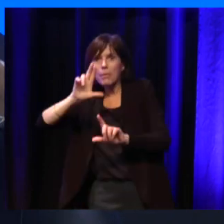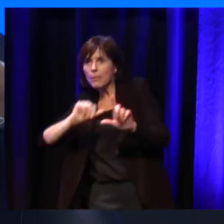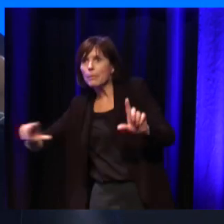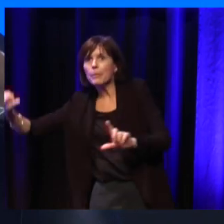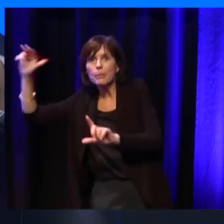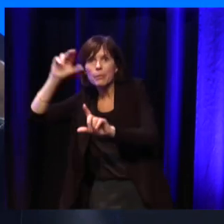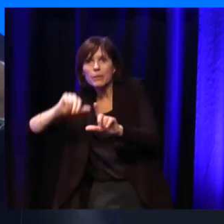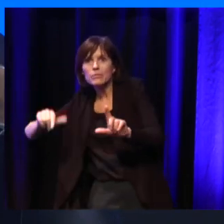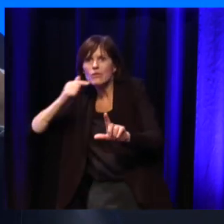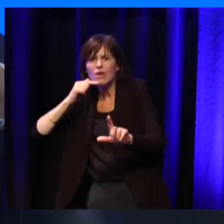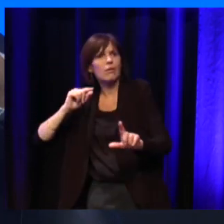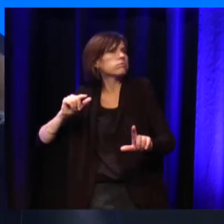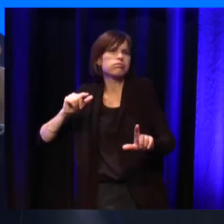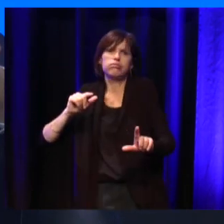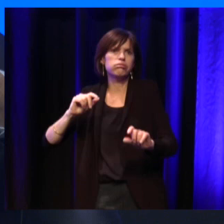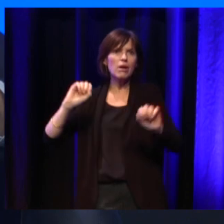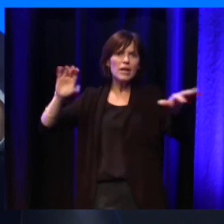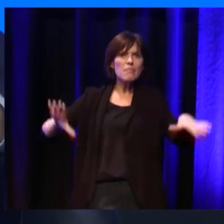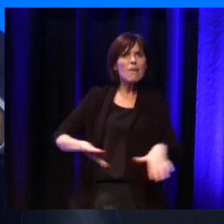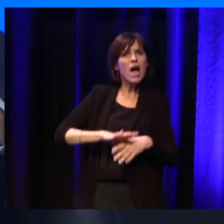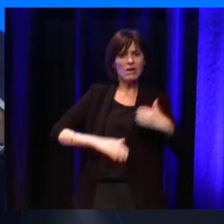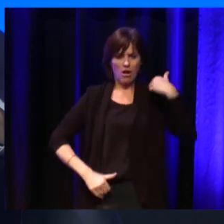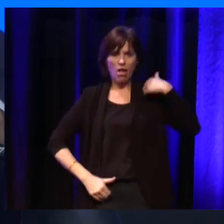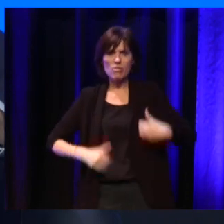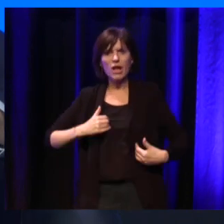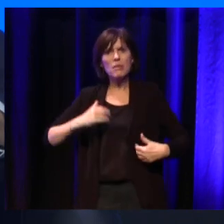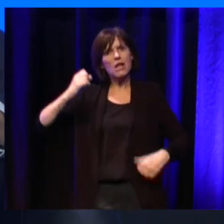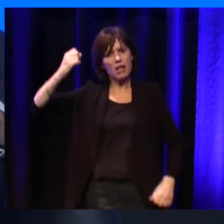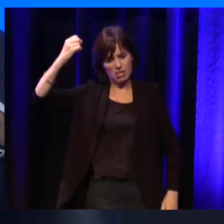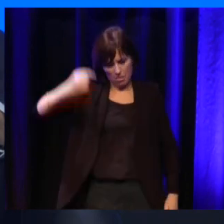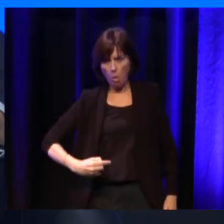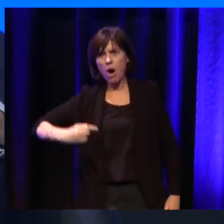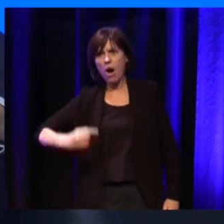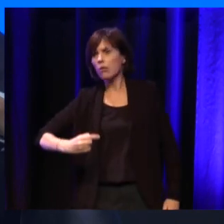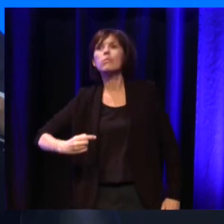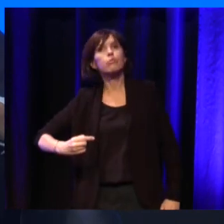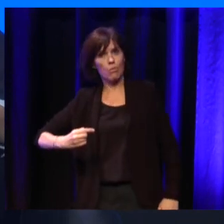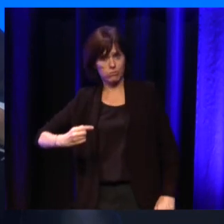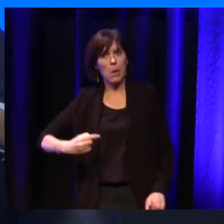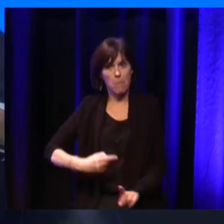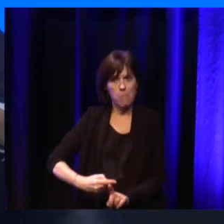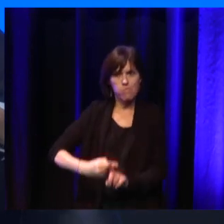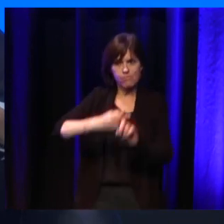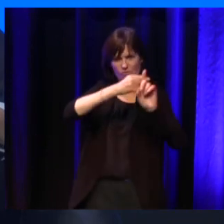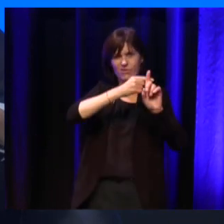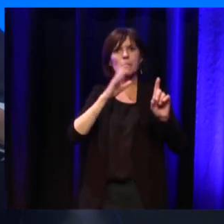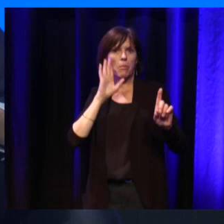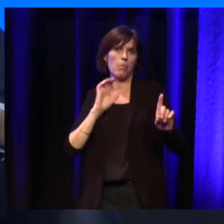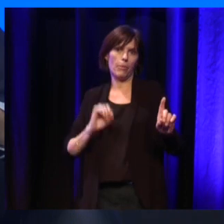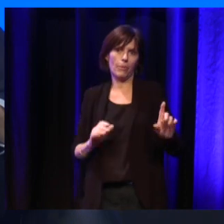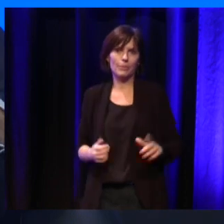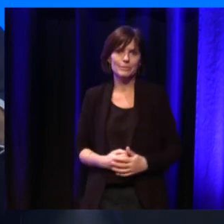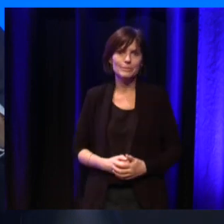toujours penser le handicap en termes de moins, mais parfois en termes de plus. Voilà, c'est un point que je voulais faire avant de parler de l'action publique.